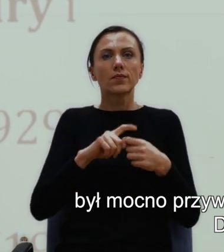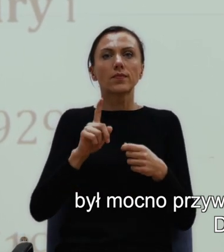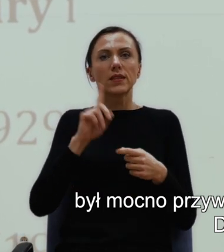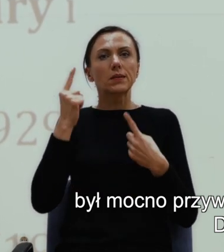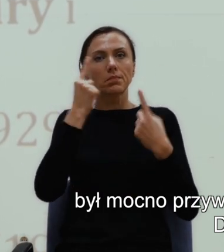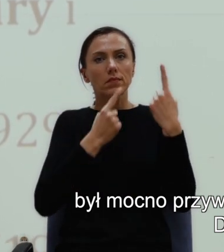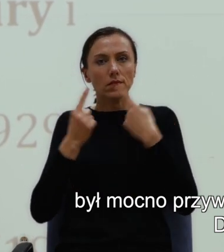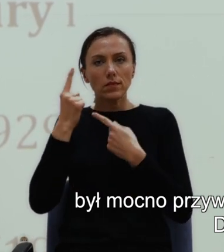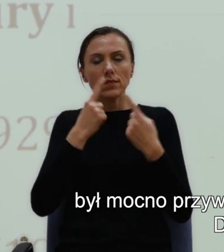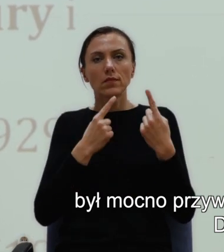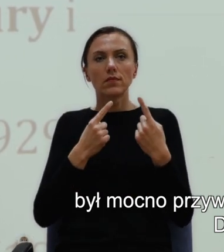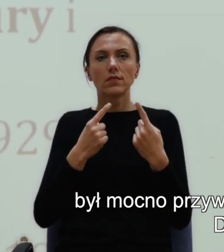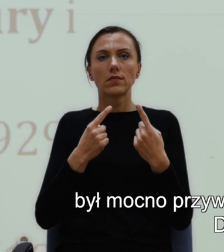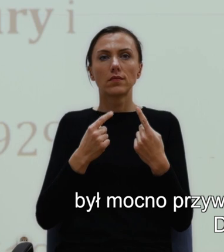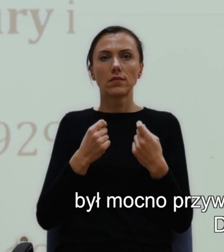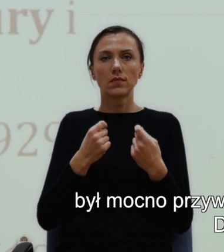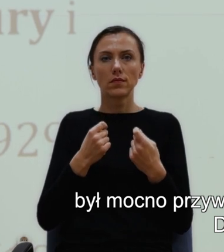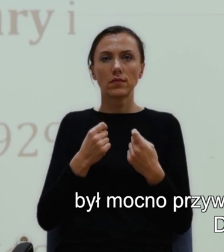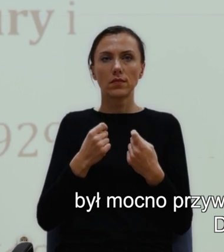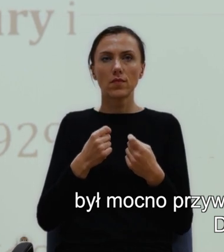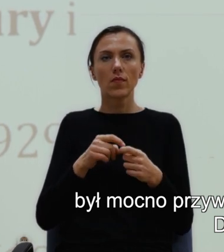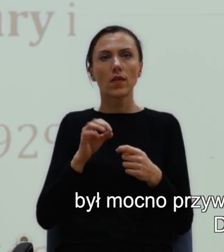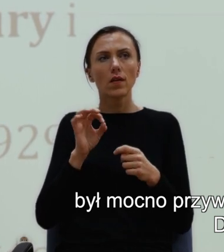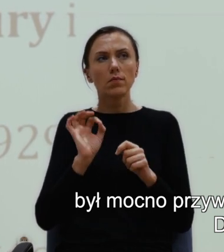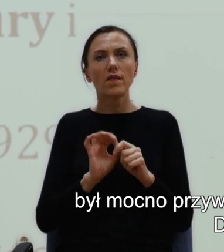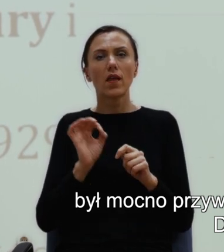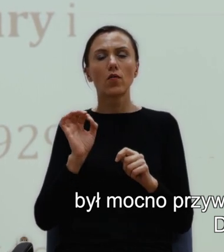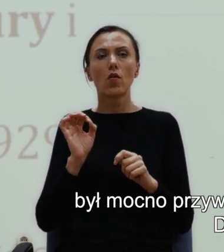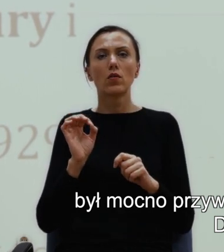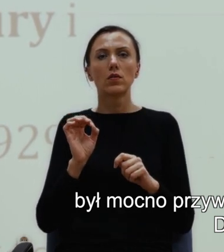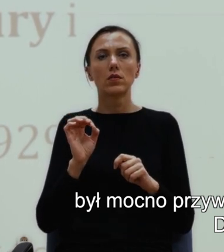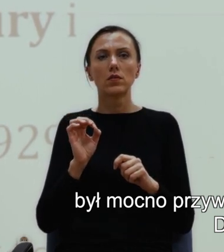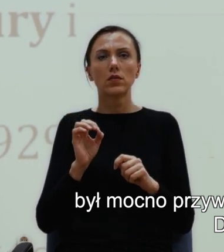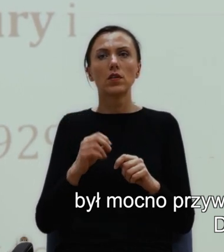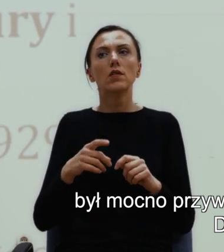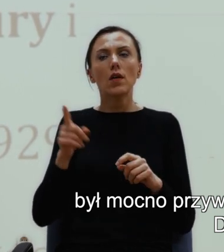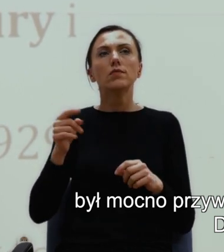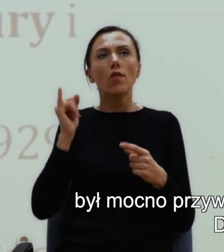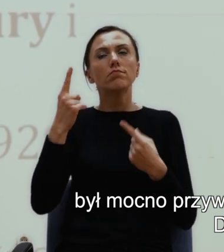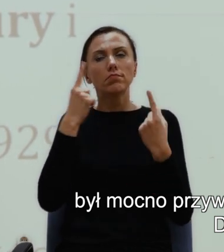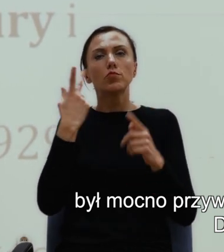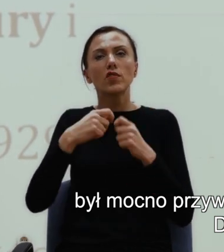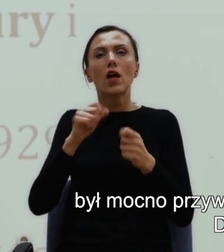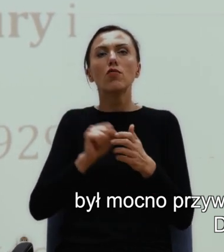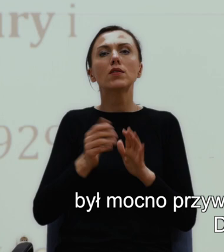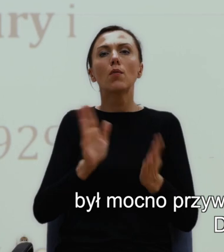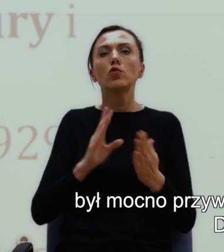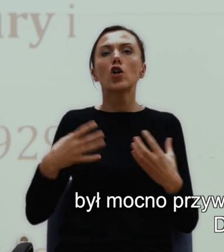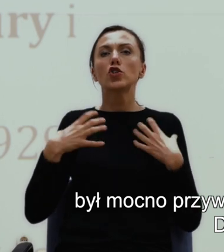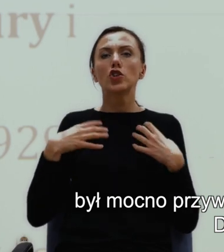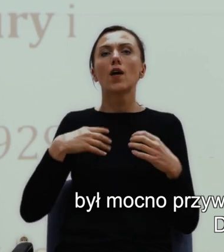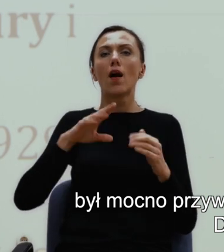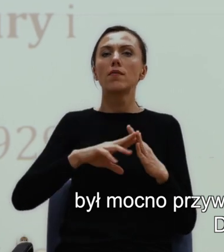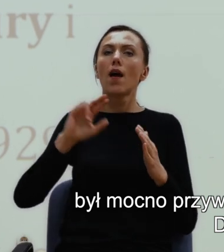pewnego rodzaju, do idei życia na pewnym poziomie. Do idei